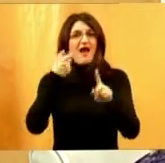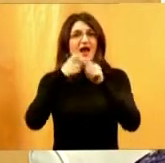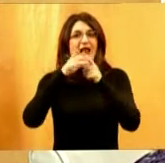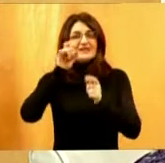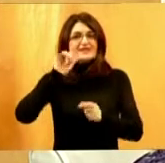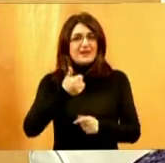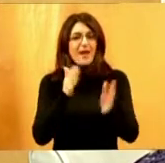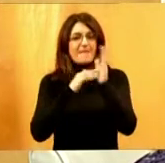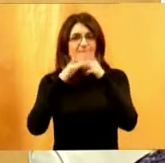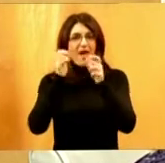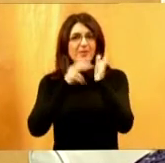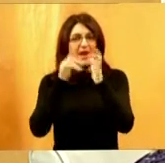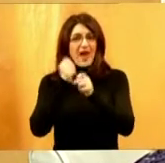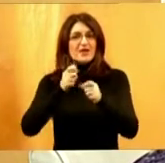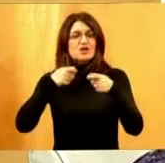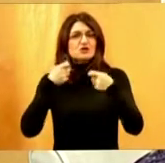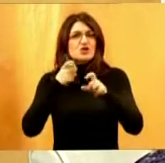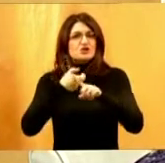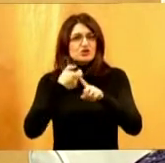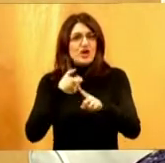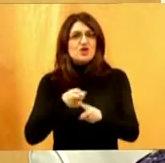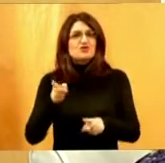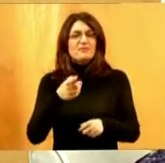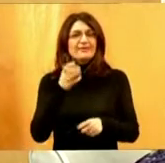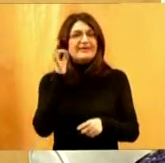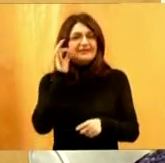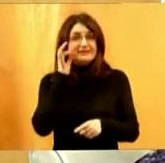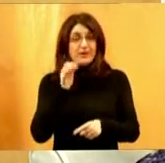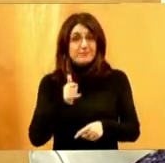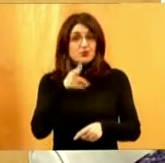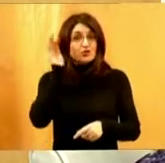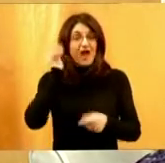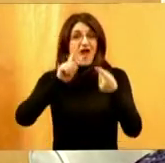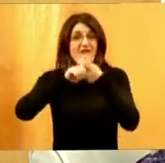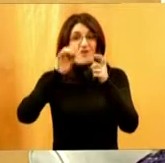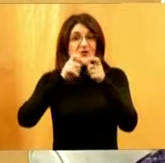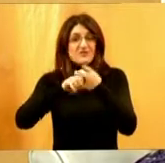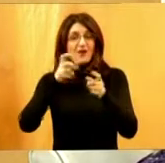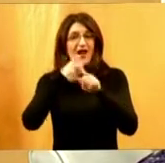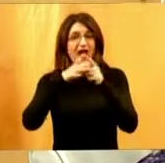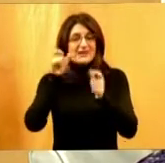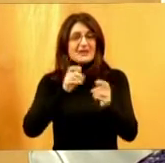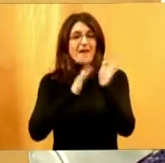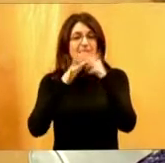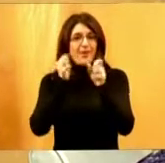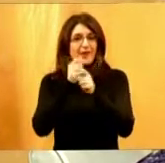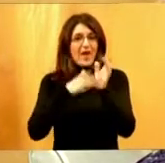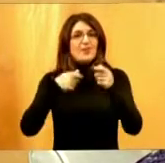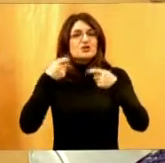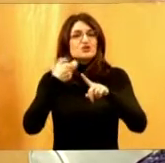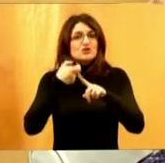mangana, željeza, jabučnu i neču kiselinu. Jeste čuli ovo? Fosfor, kalcija, mangana, željeza, znači